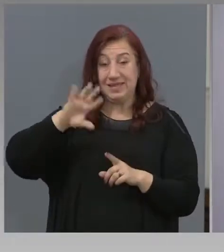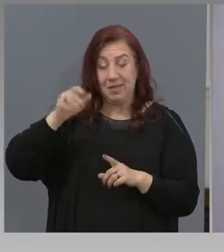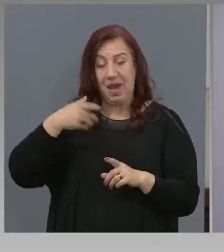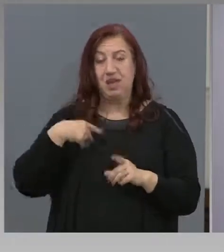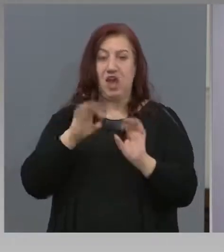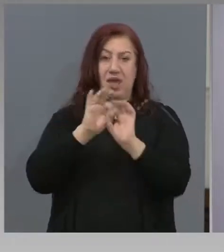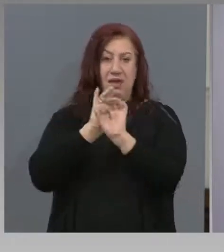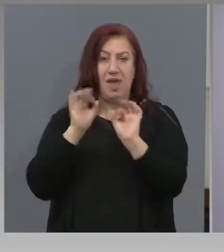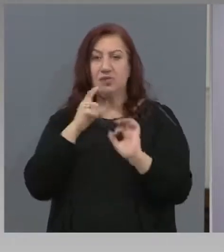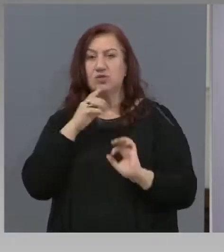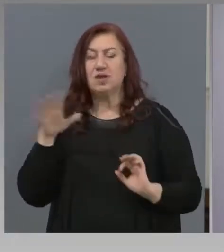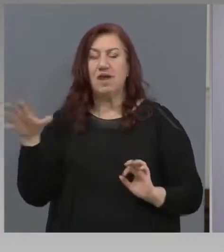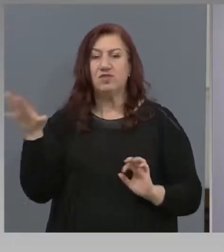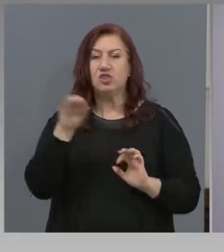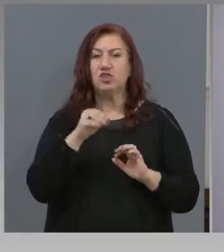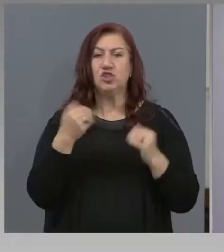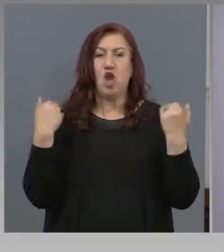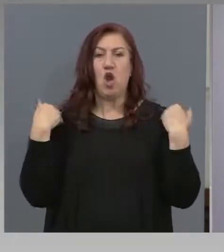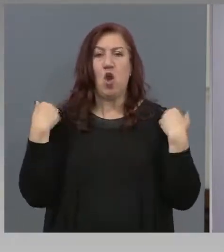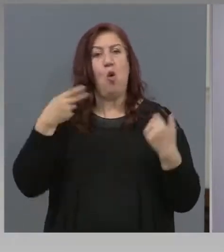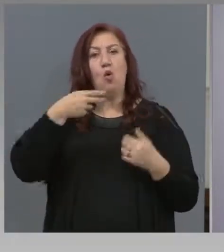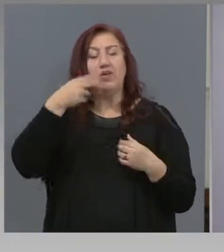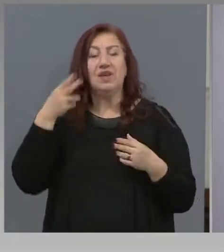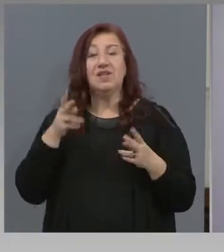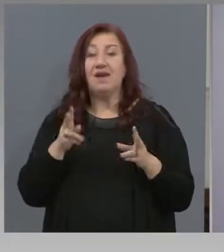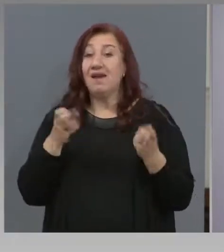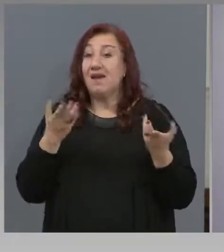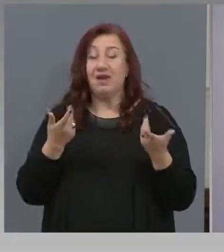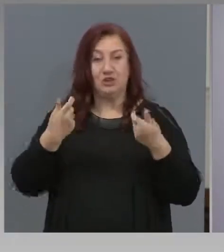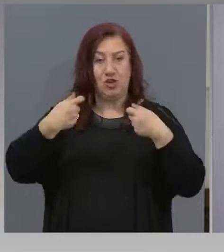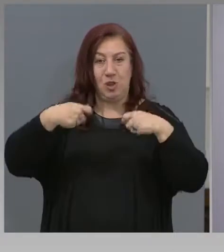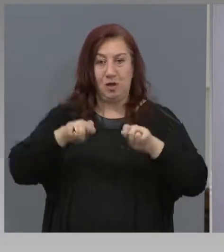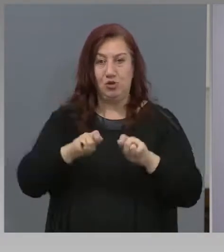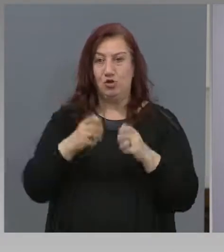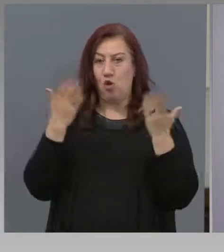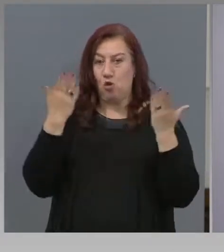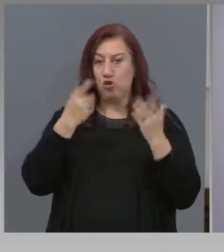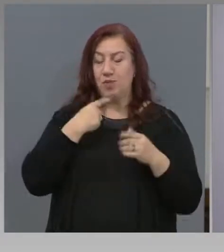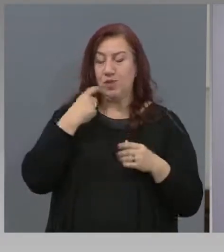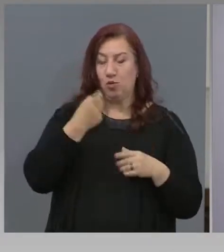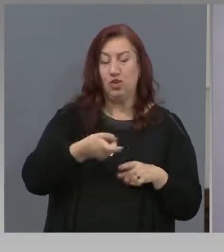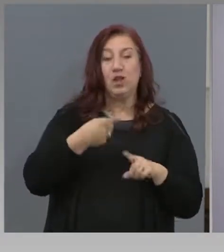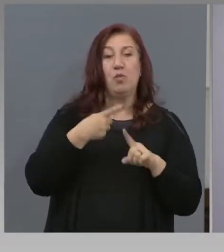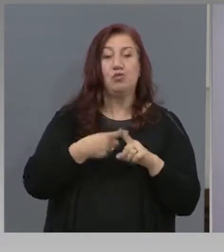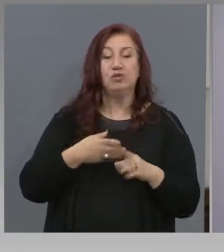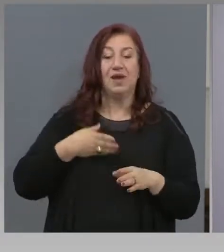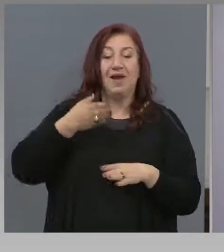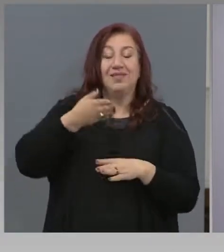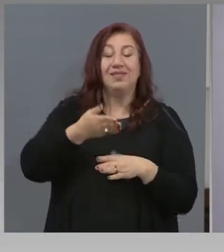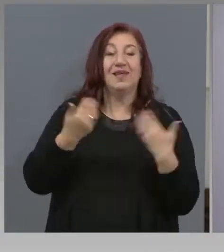училища по отношение на приключването на учебната година и кандидат в студентските им кампании.